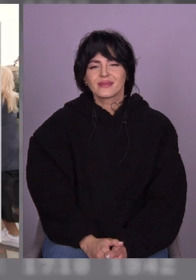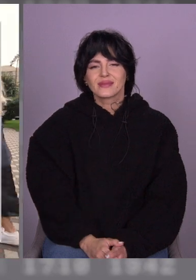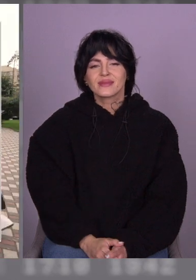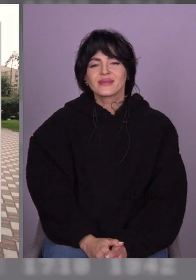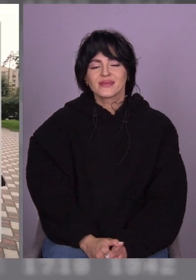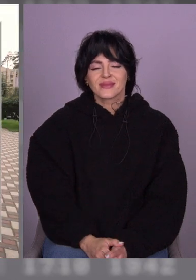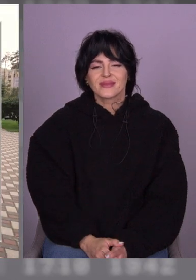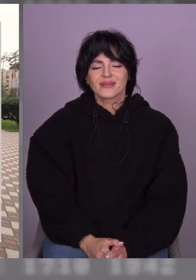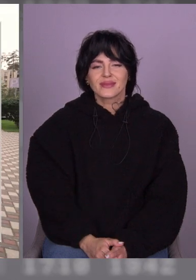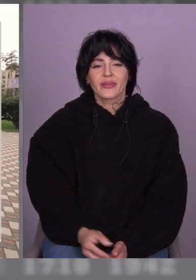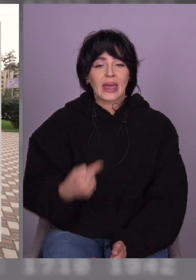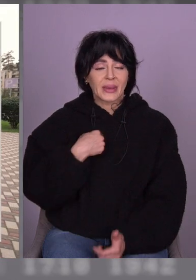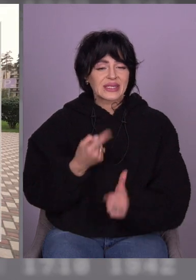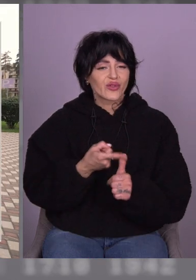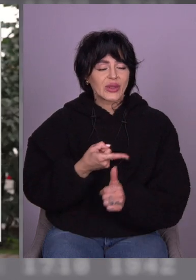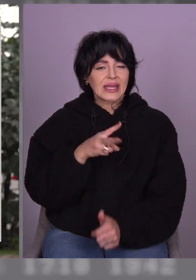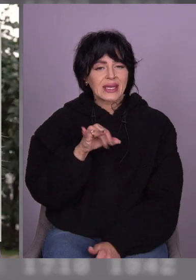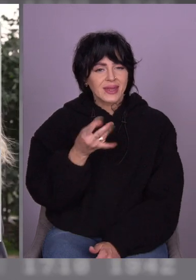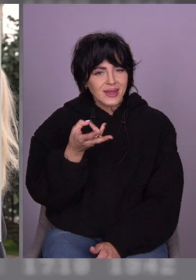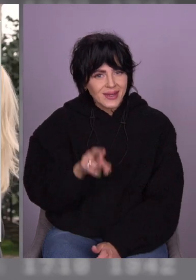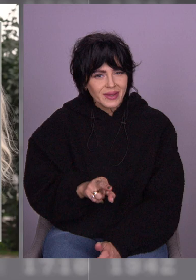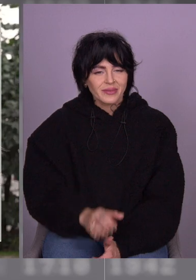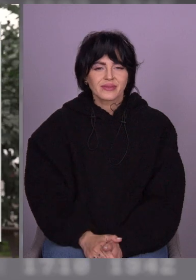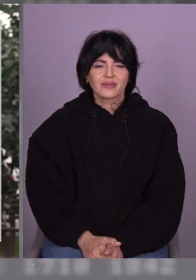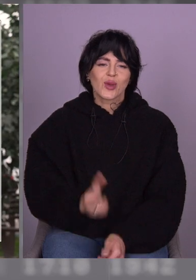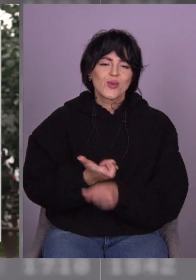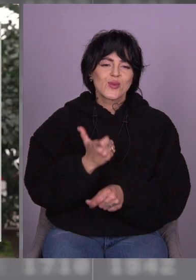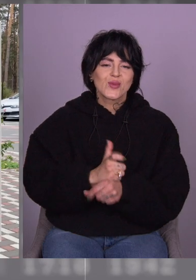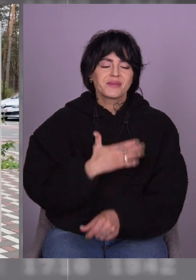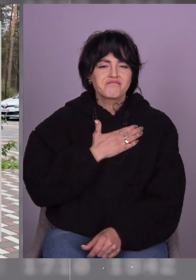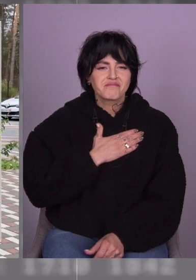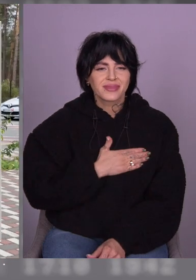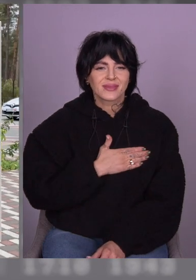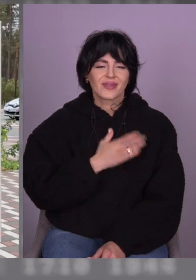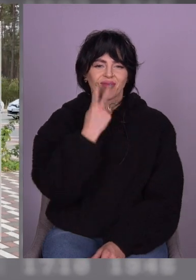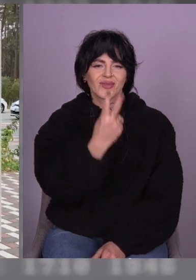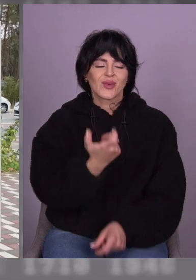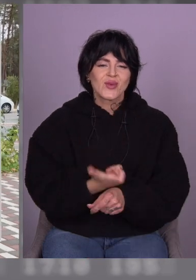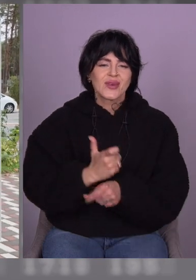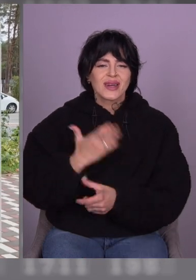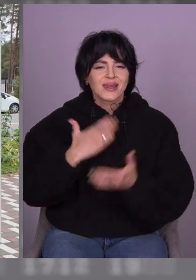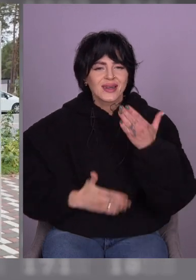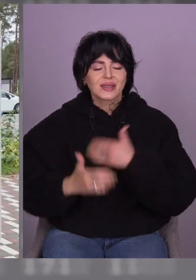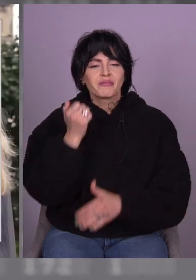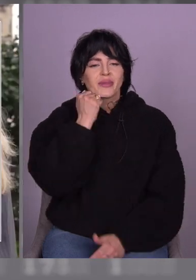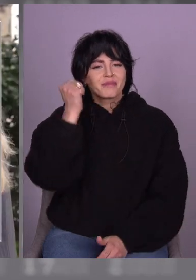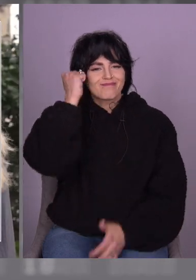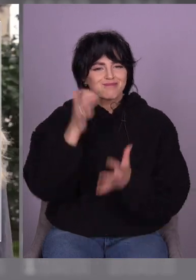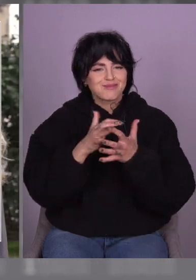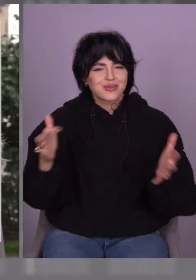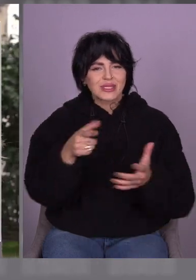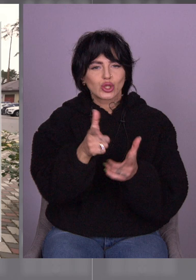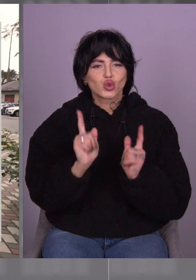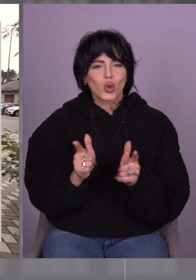Добрий день. Мене звати Лілія. Микола Станіславович. Дуже приємно, пане Миколе. Рада вас бачити. Дякуємо, що ви погодилися.